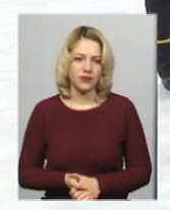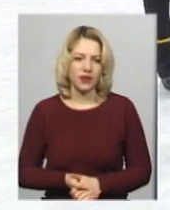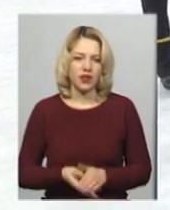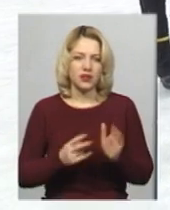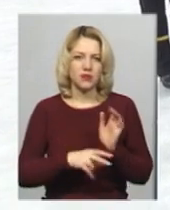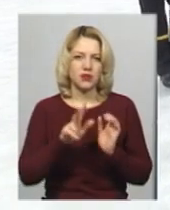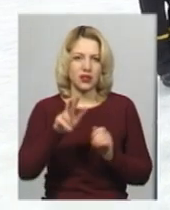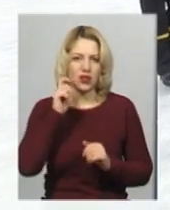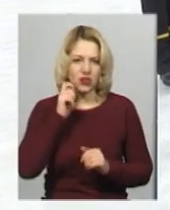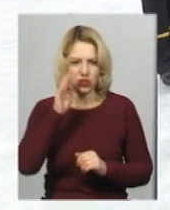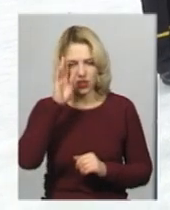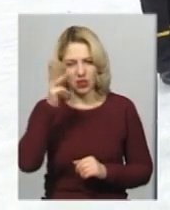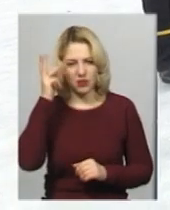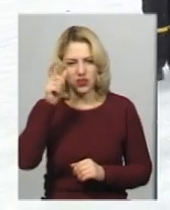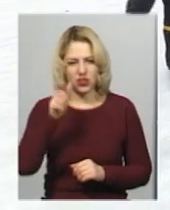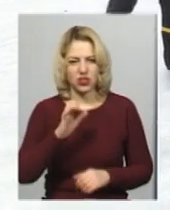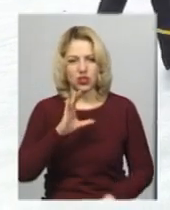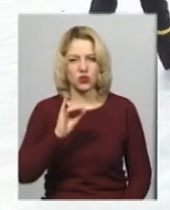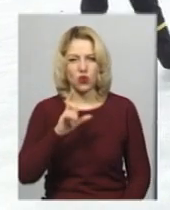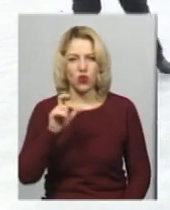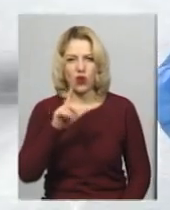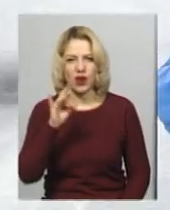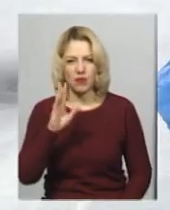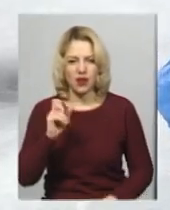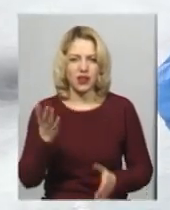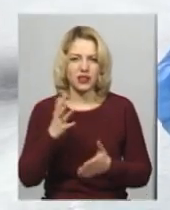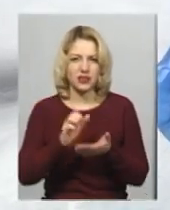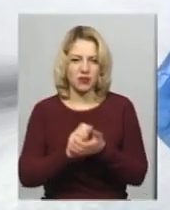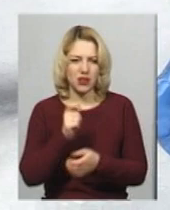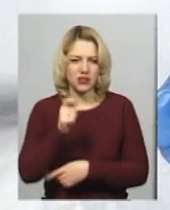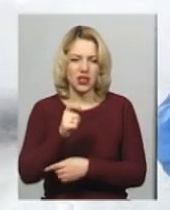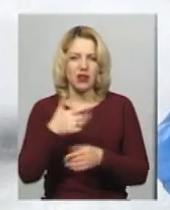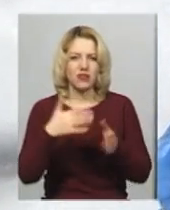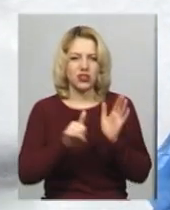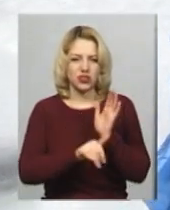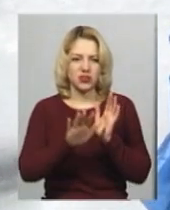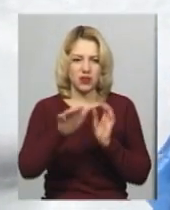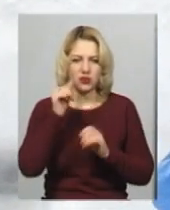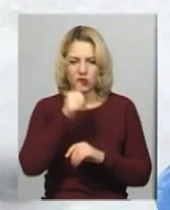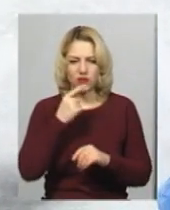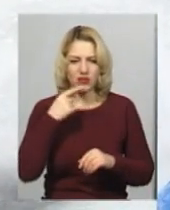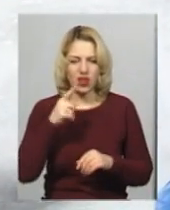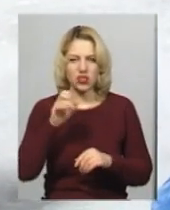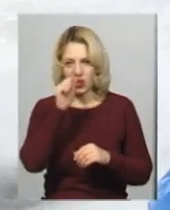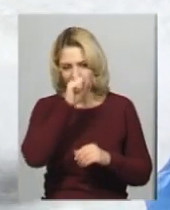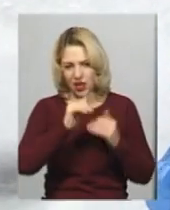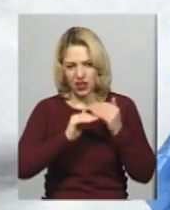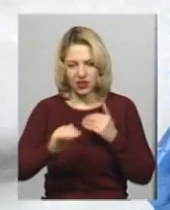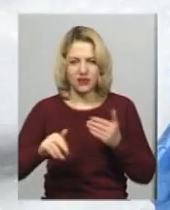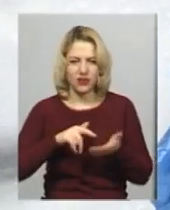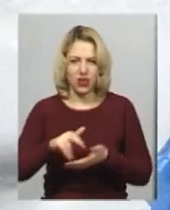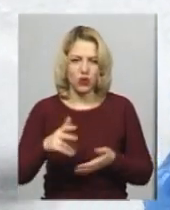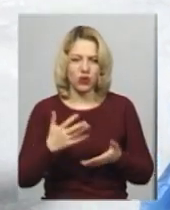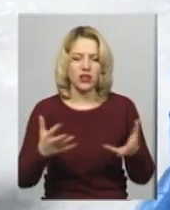73-річний хмельничанин Григорій Сухориба, що займається риболовлею вже 65 років, каже, що на лід виходить, маючи при собі на всяк